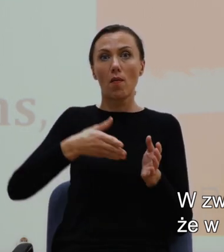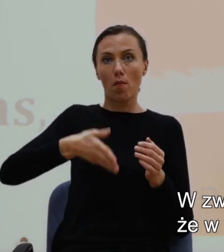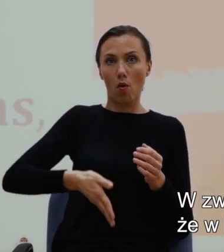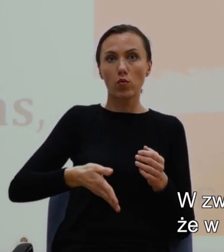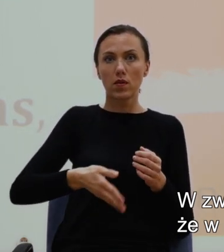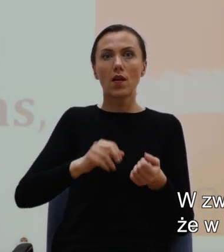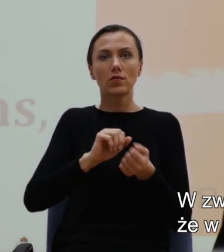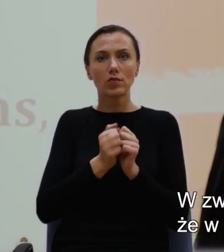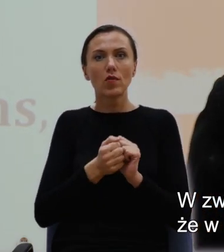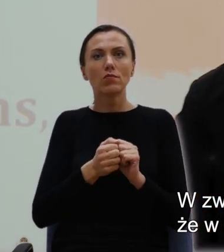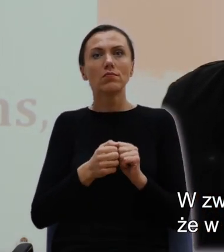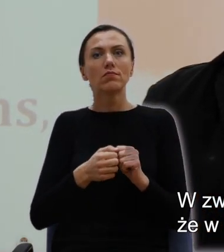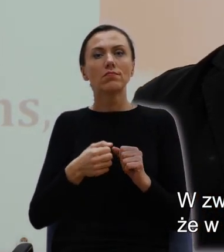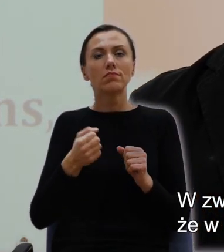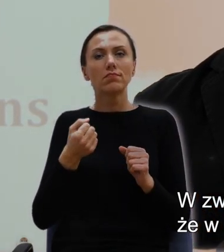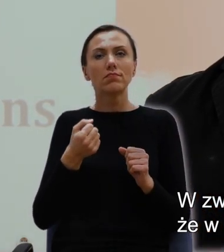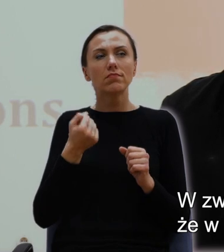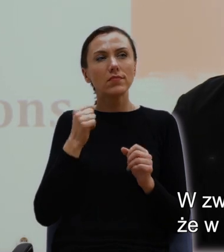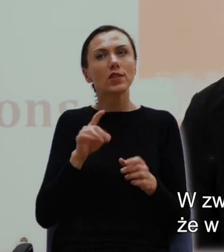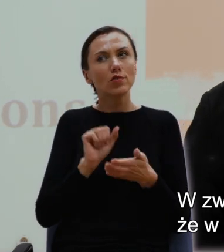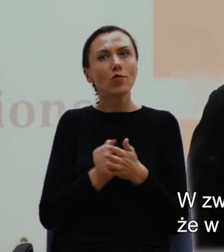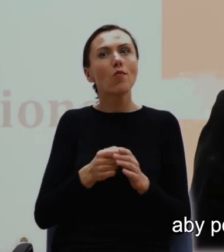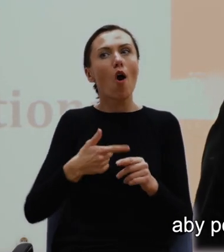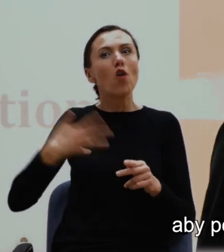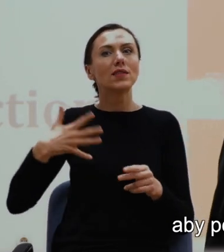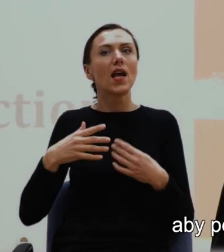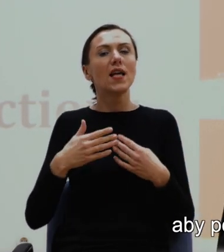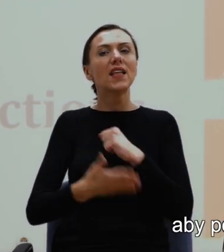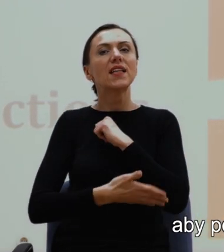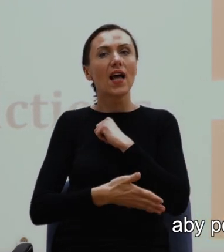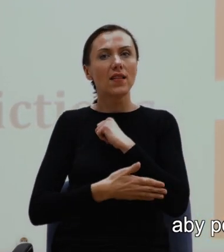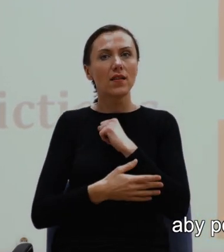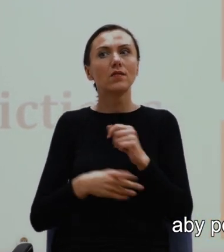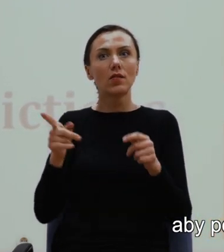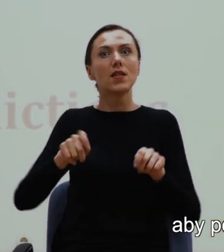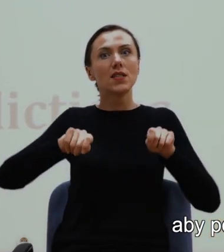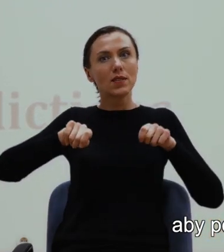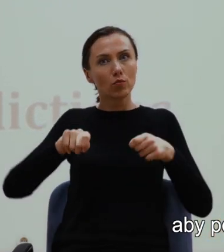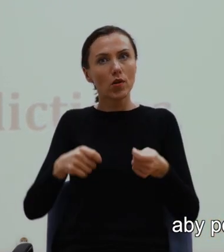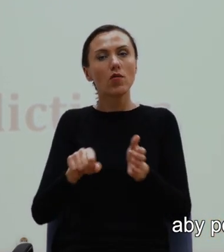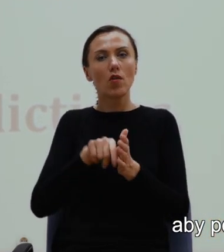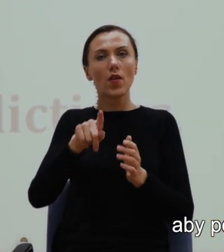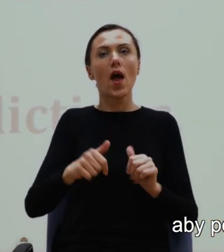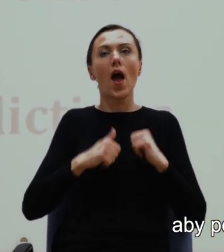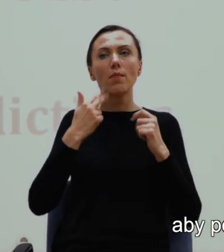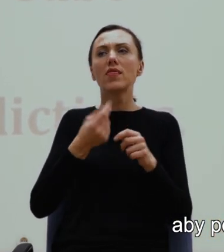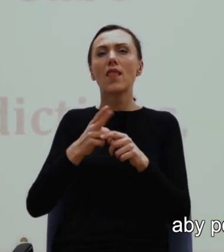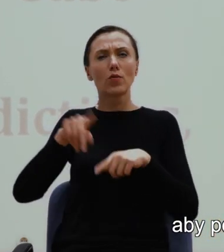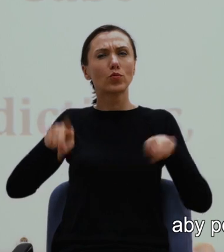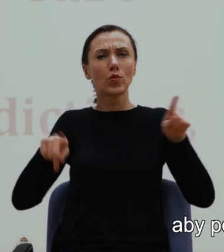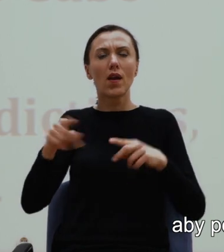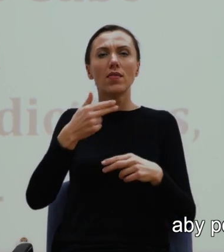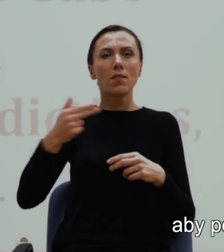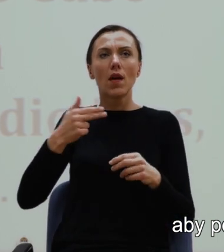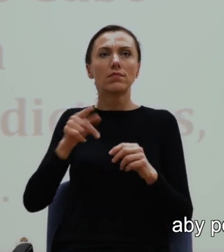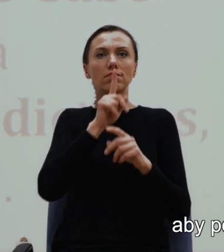obecne są pewne ostre zasady, które zmuszają do tego, aby pewne tematy